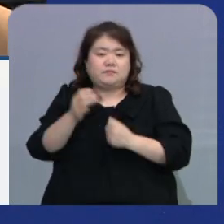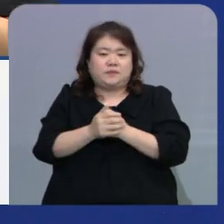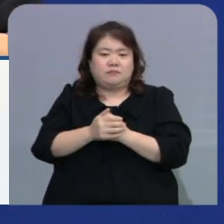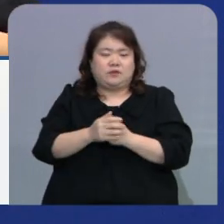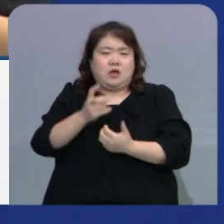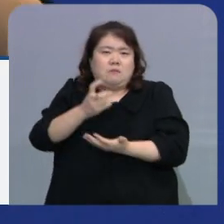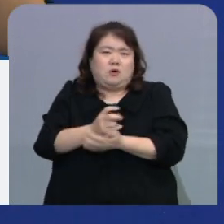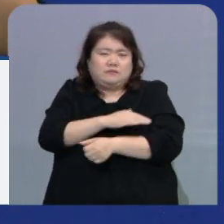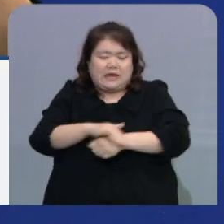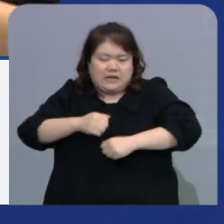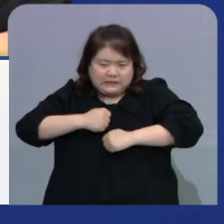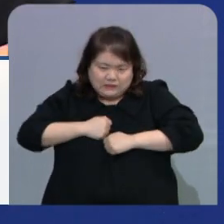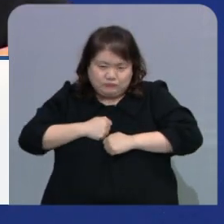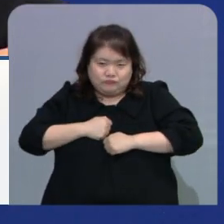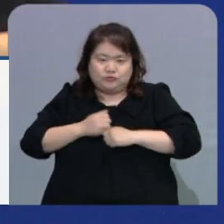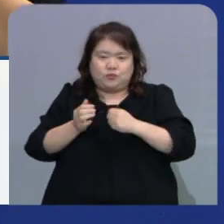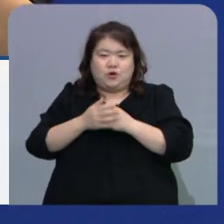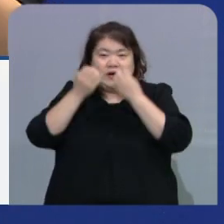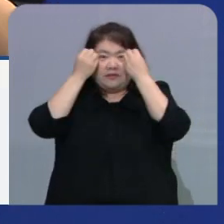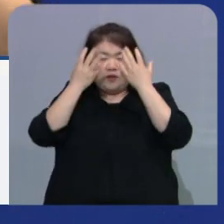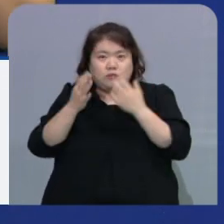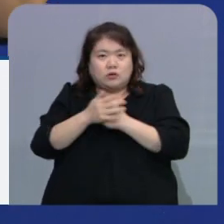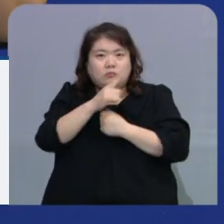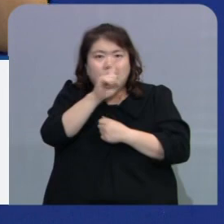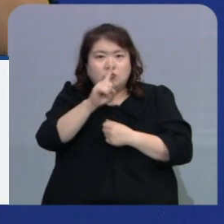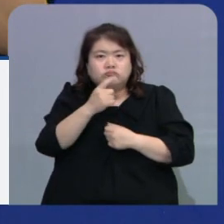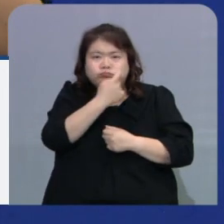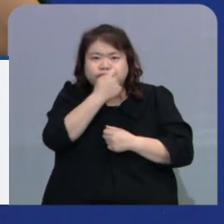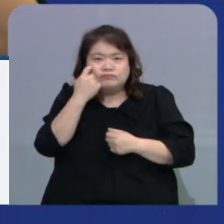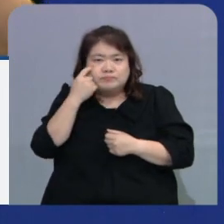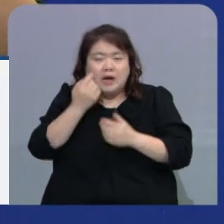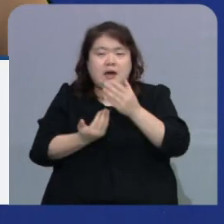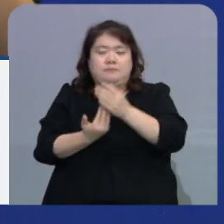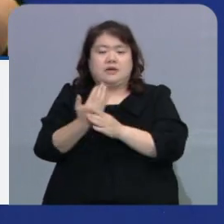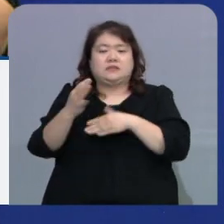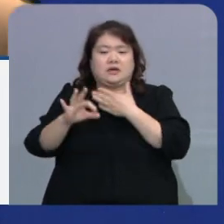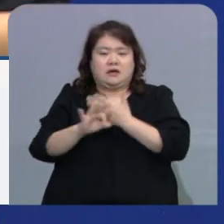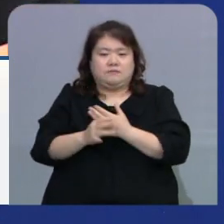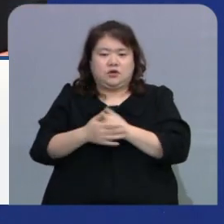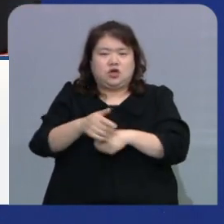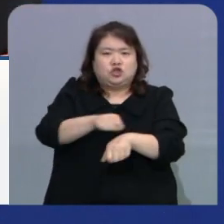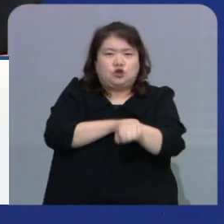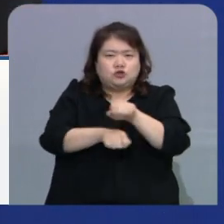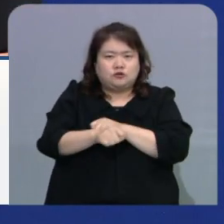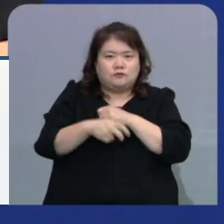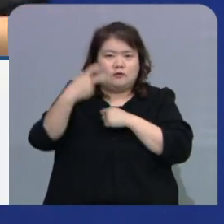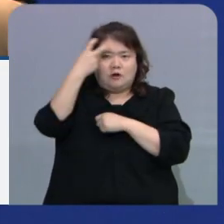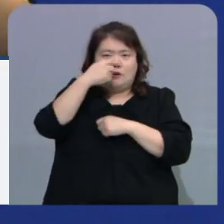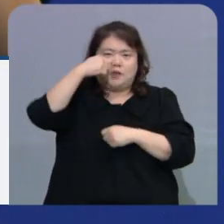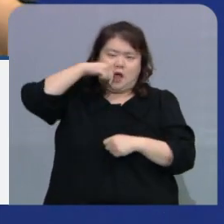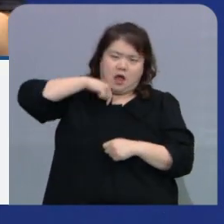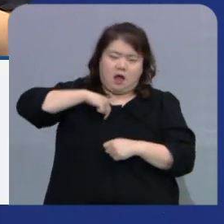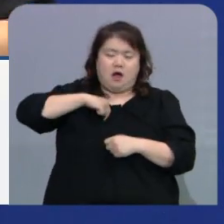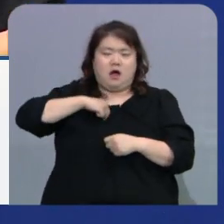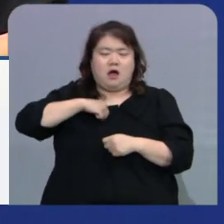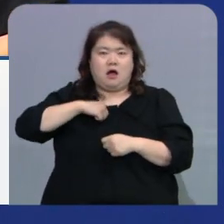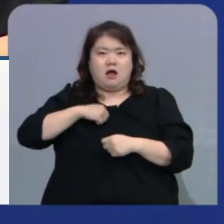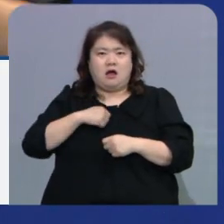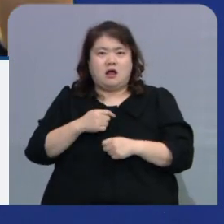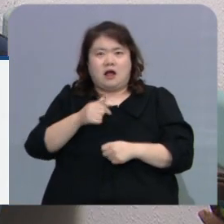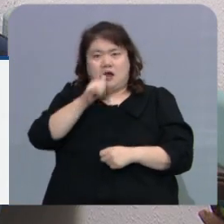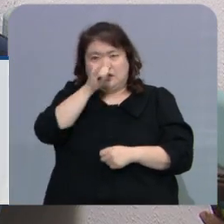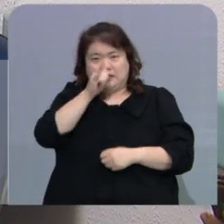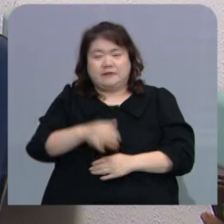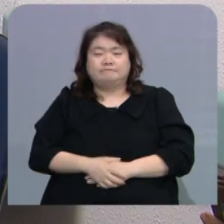철저하게 지켜주시고 새롭게 증상이 발생을 한다면 적극적으로 진단 명사 받으실 수